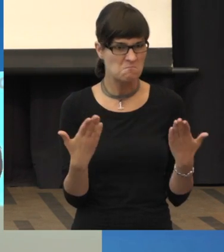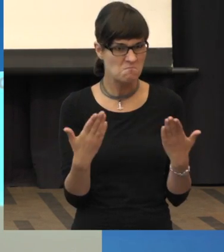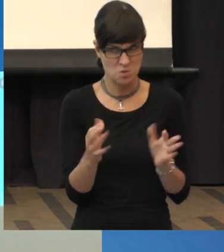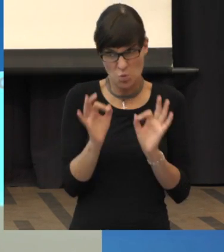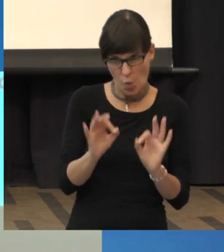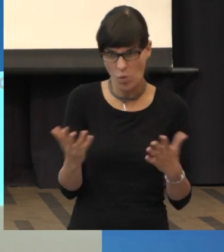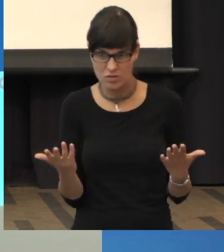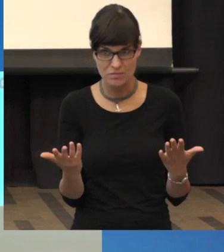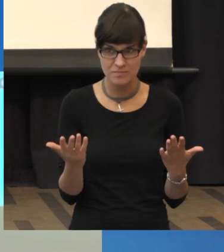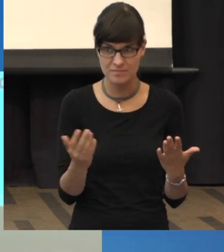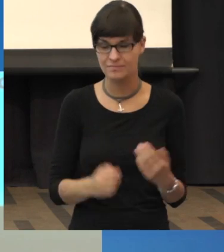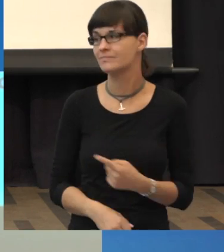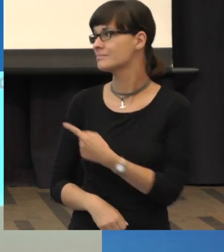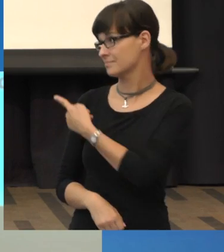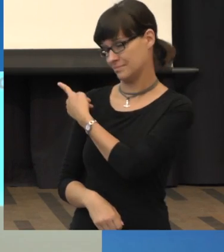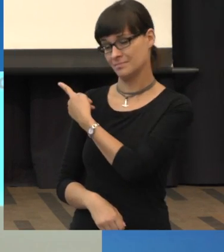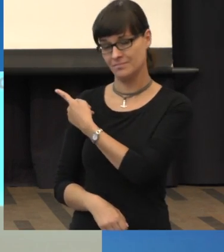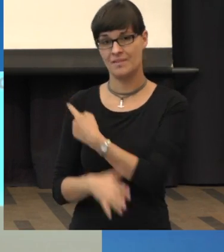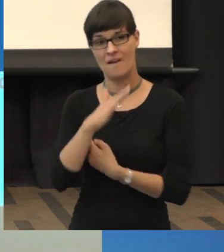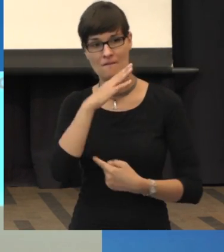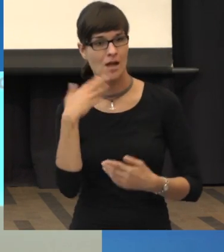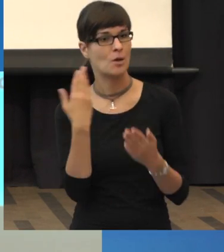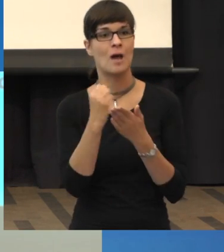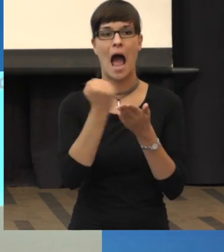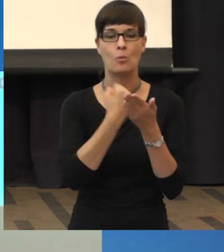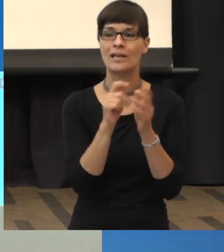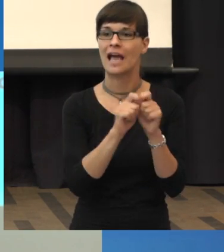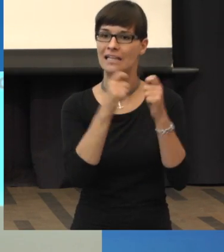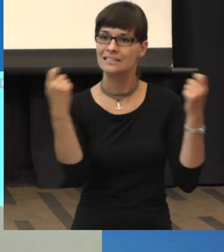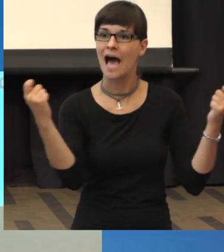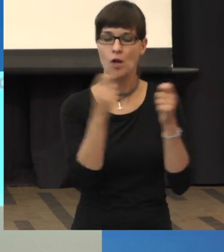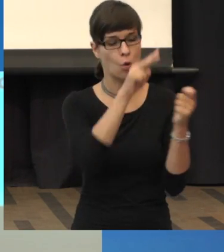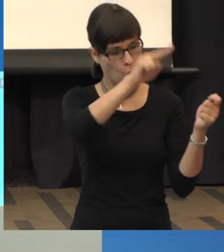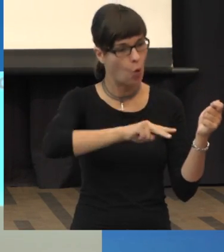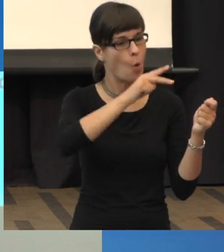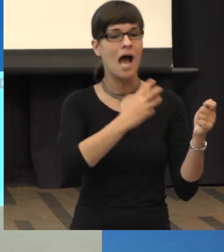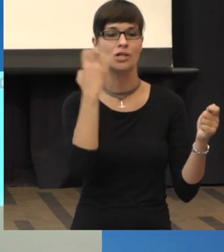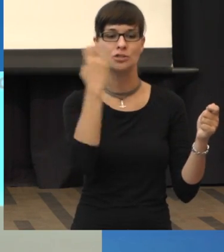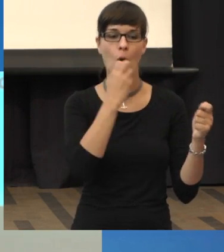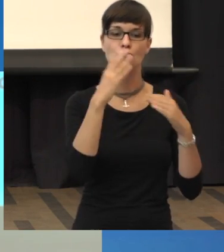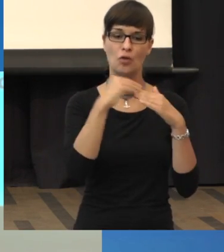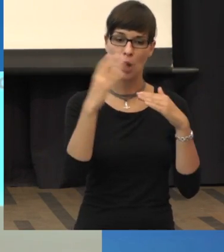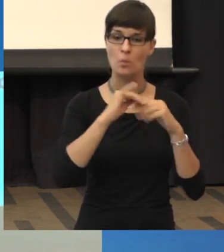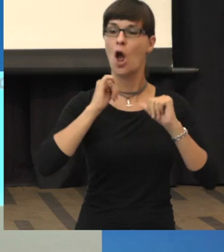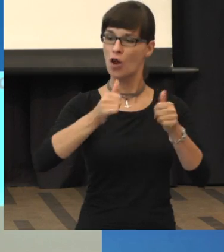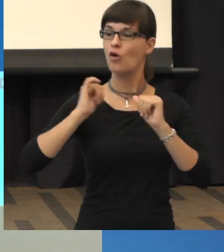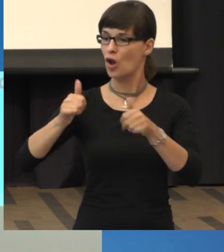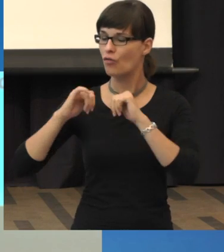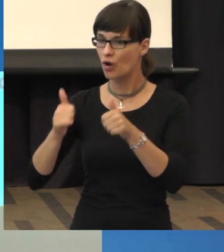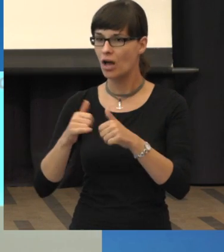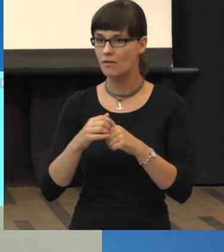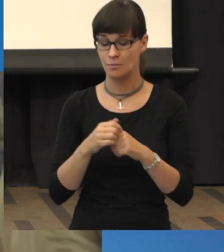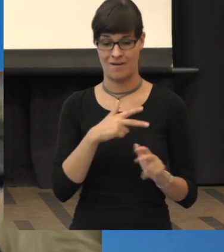Das wird immer wieder propagiert, diesmal auch manchmal in Apothekerzeitungen, dass auch diese Sauerstoff-Therapie helfen soll. Es gibt